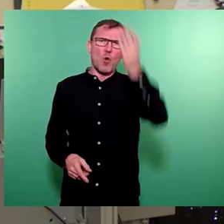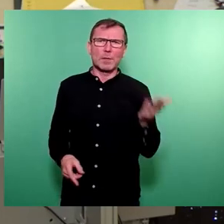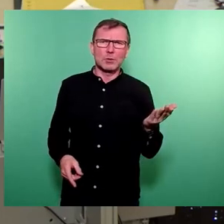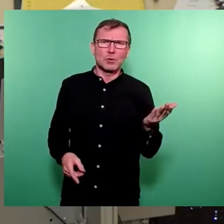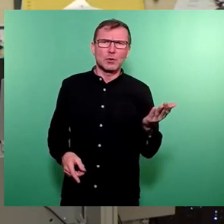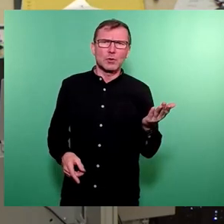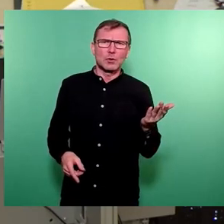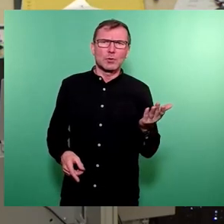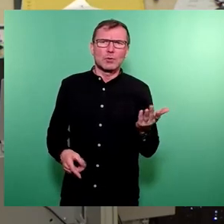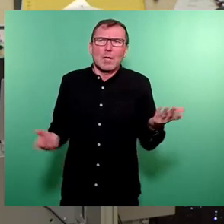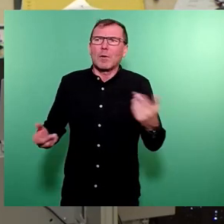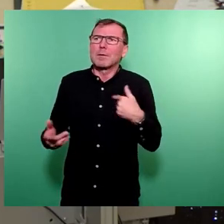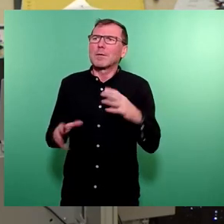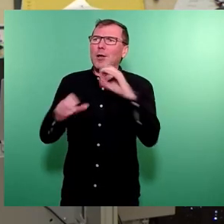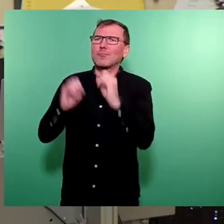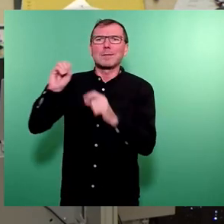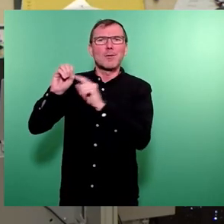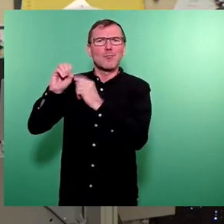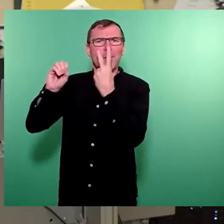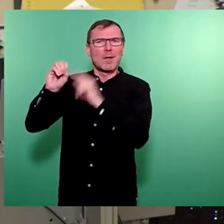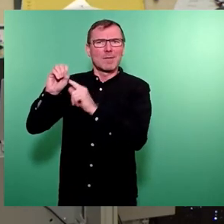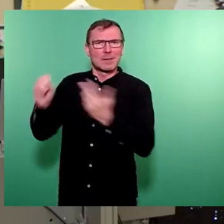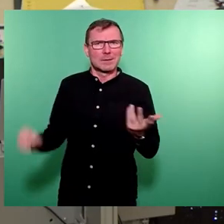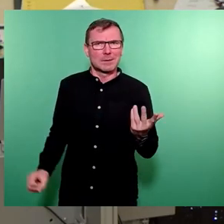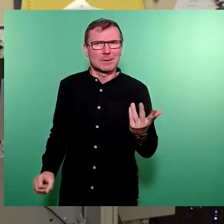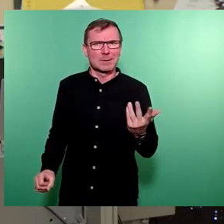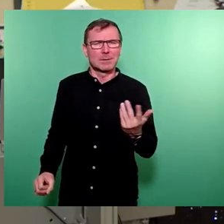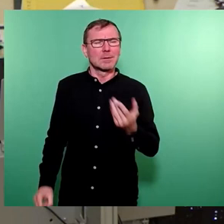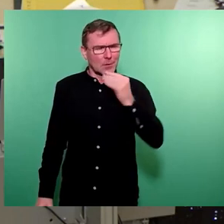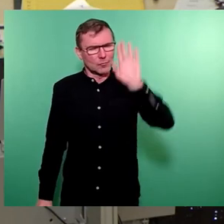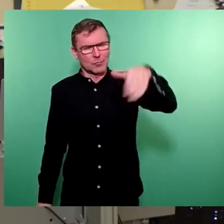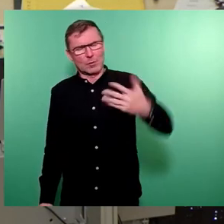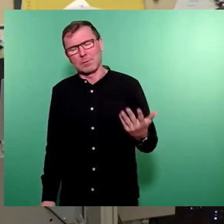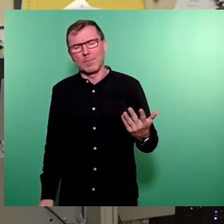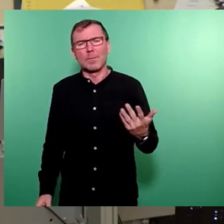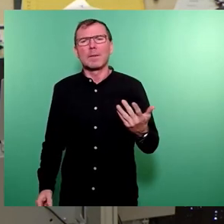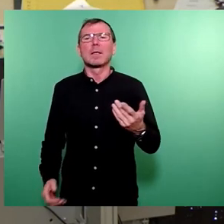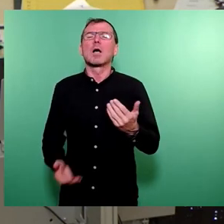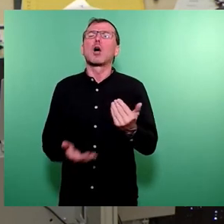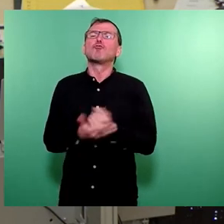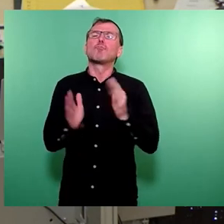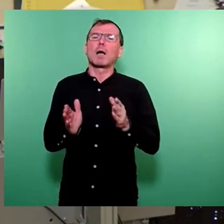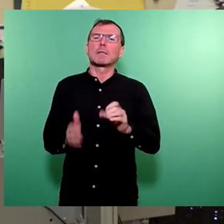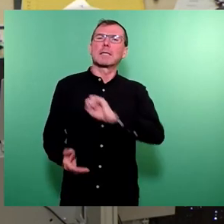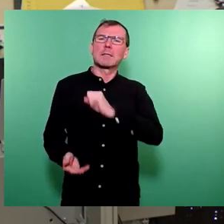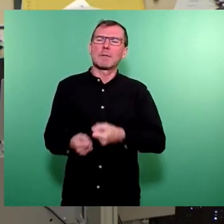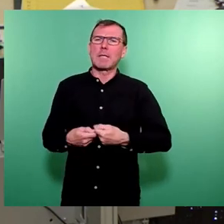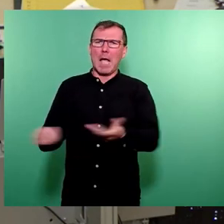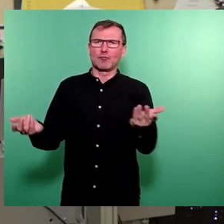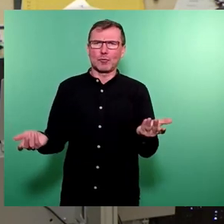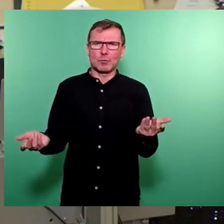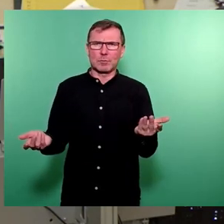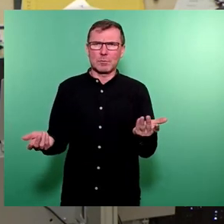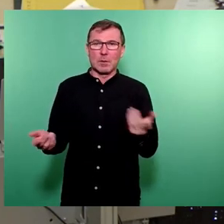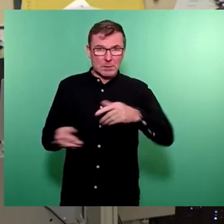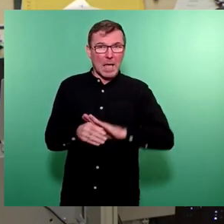schwarze Null unten drunter stehen. Schön. Ausschüttung Sparkasse. Habt ihr mal gesehen, dass es eine Inflation gibt,